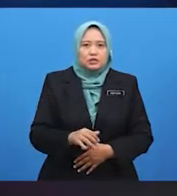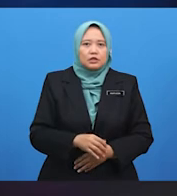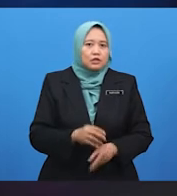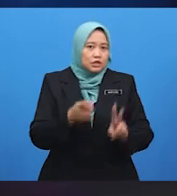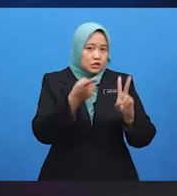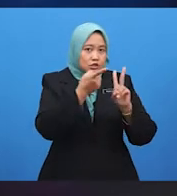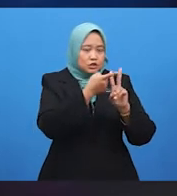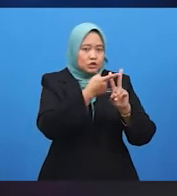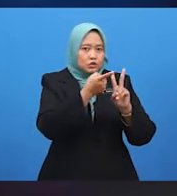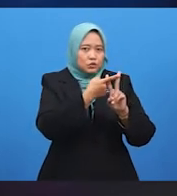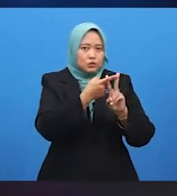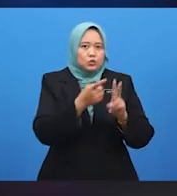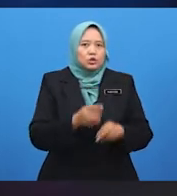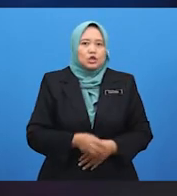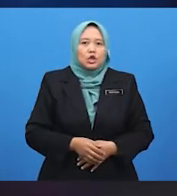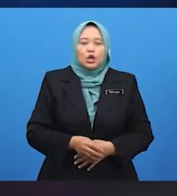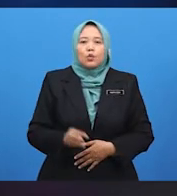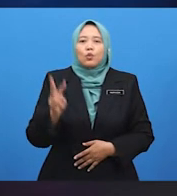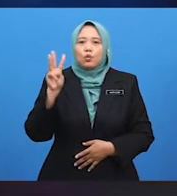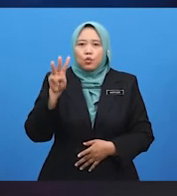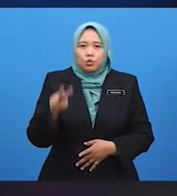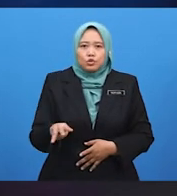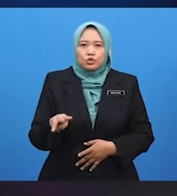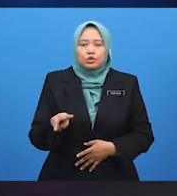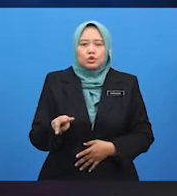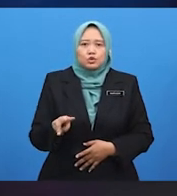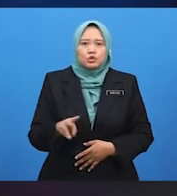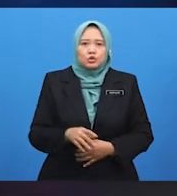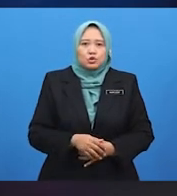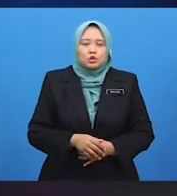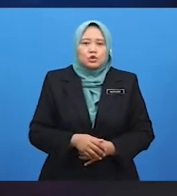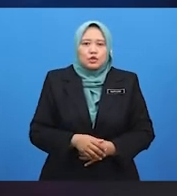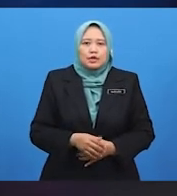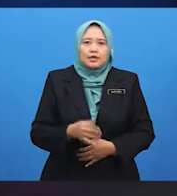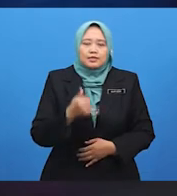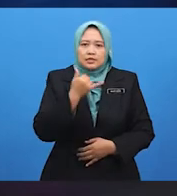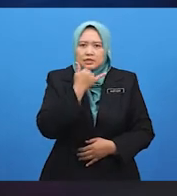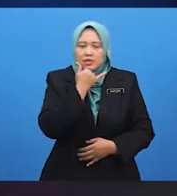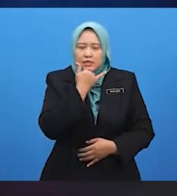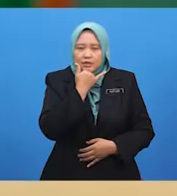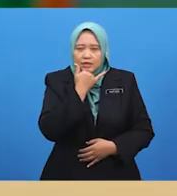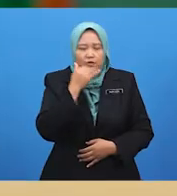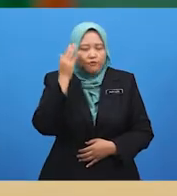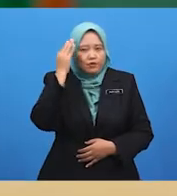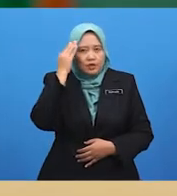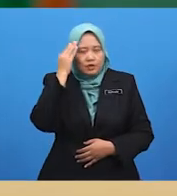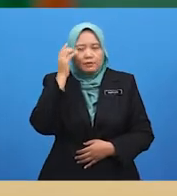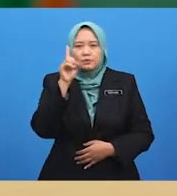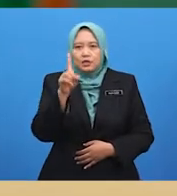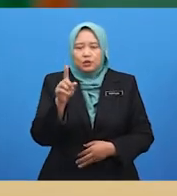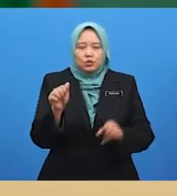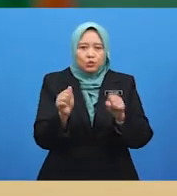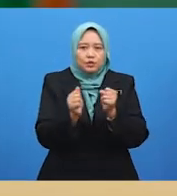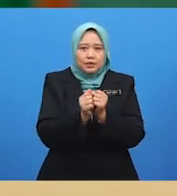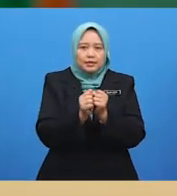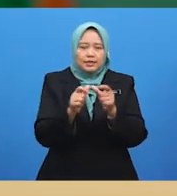Cabaran yang kedua ialah wujudnya perselesihan faham antara satu sama lain. Kemungkinan besar,